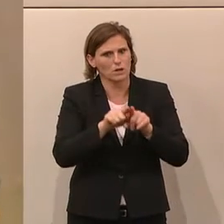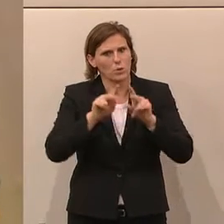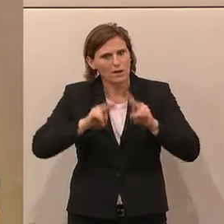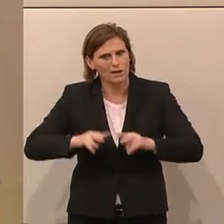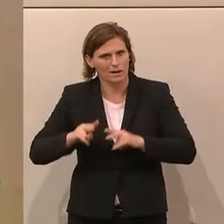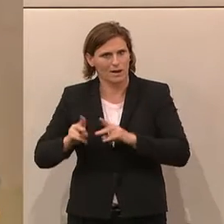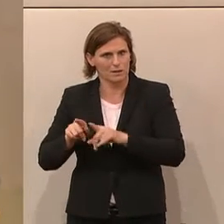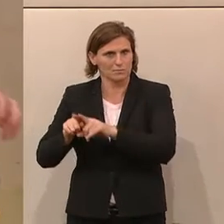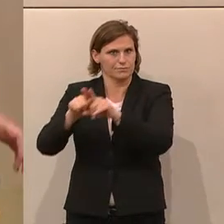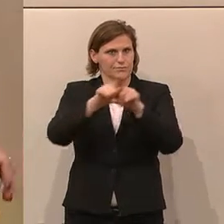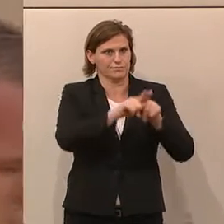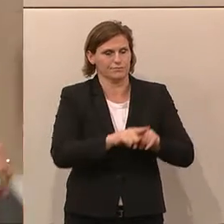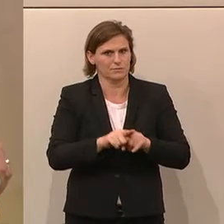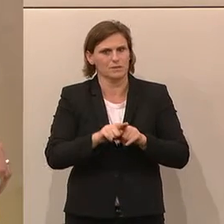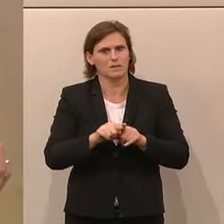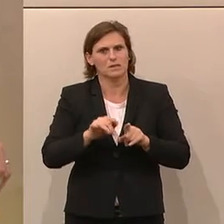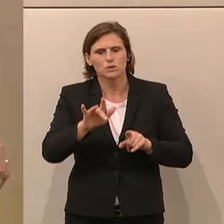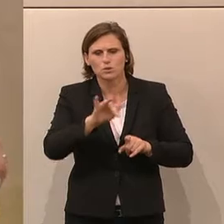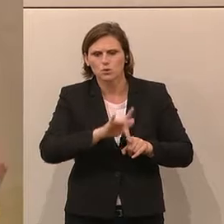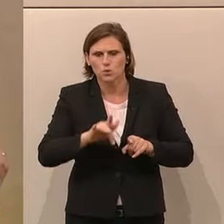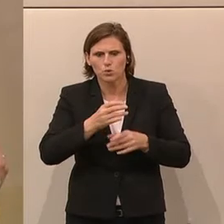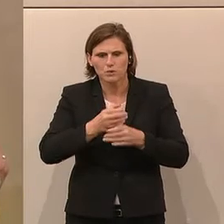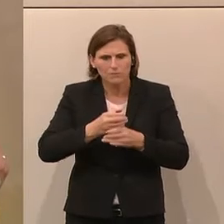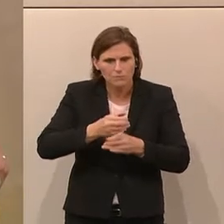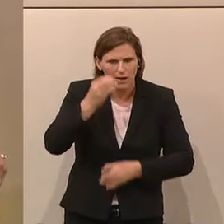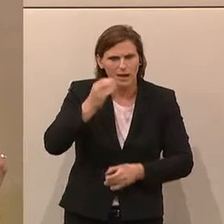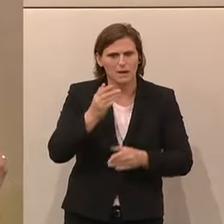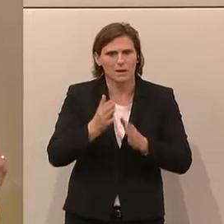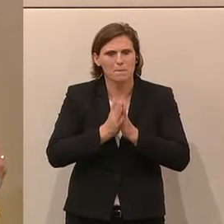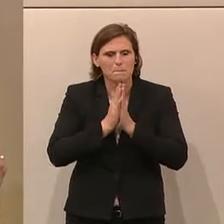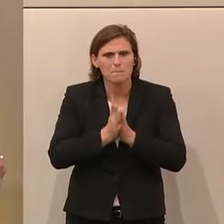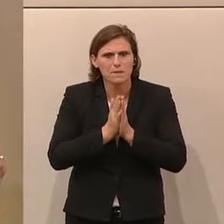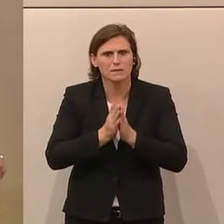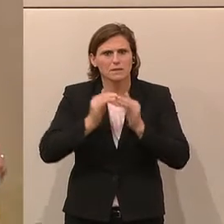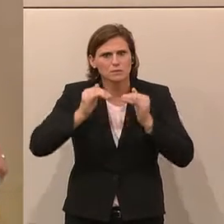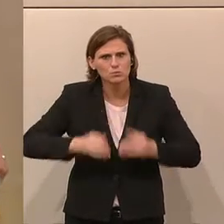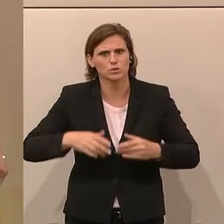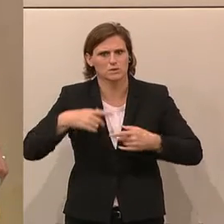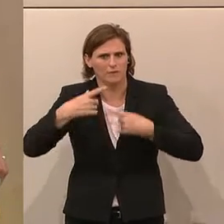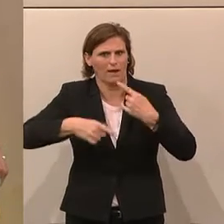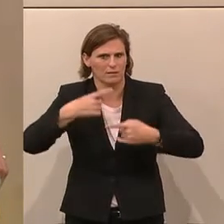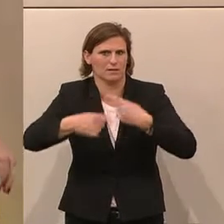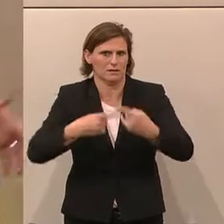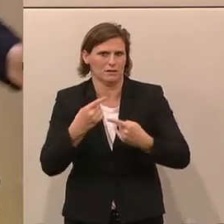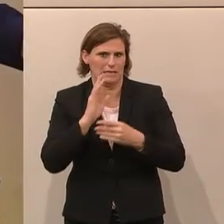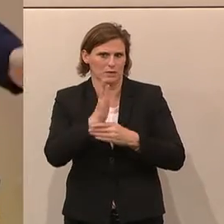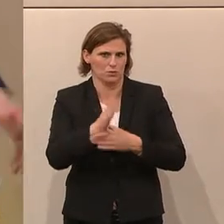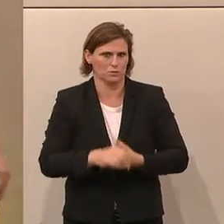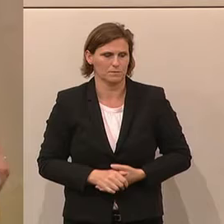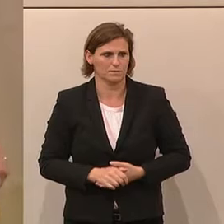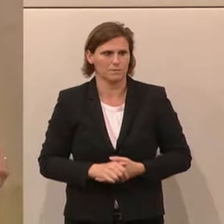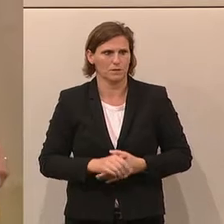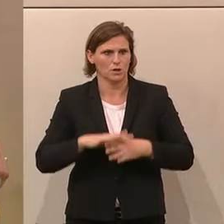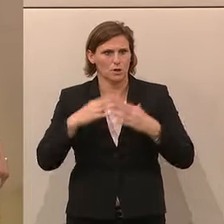geregelt wird. Sie ist ein Grundpfeiler und daher bitte, es muss einfach weitergehen in diese Richtung. 89